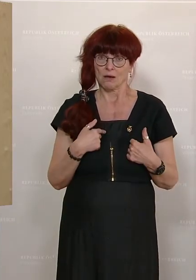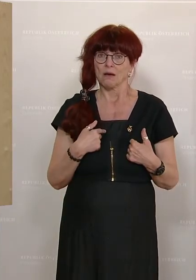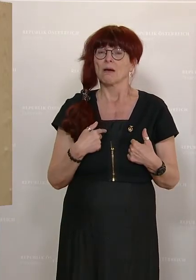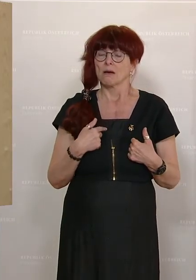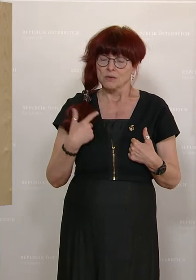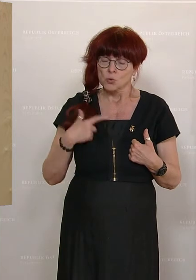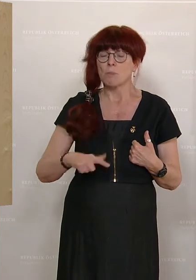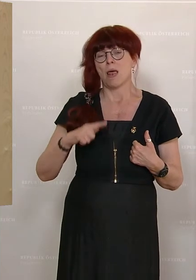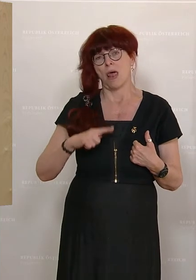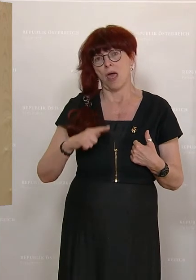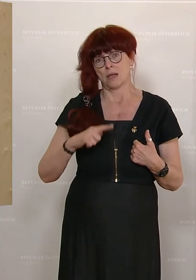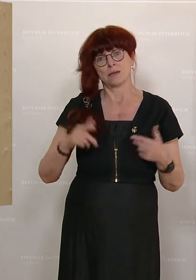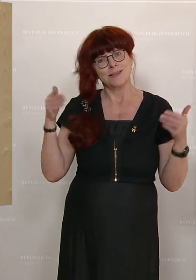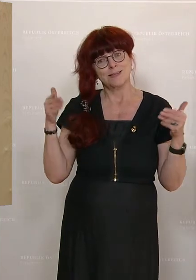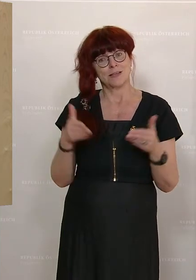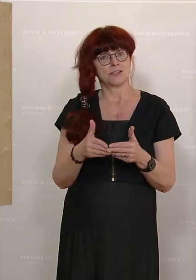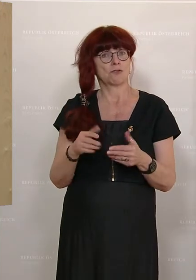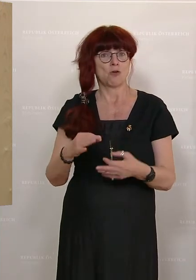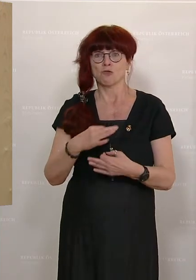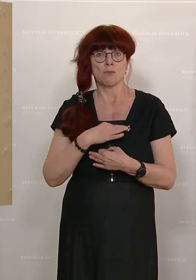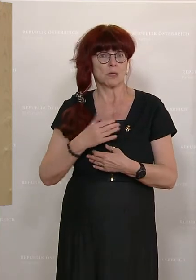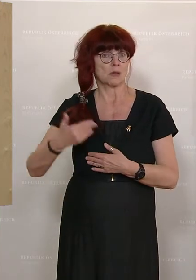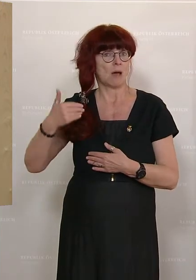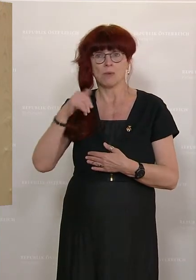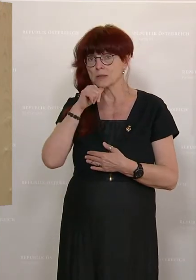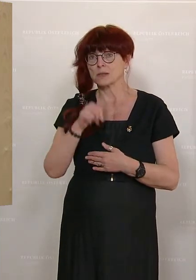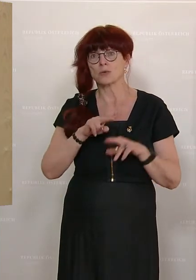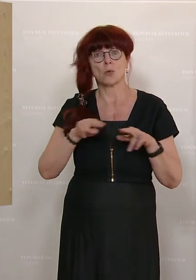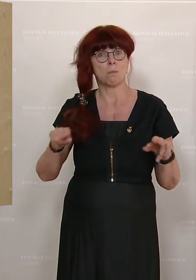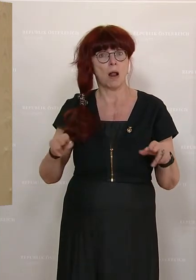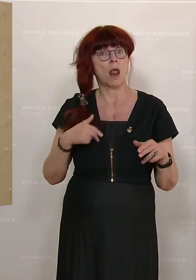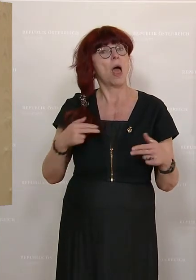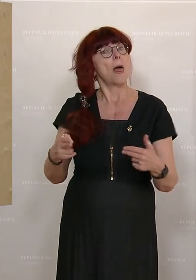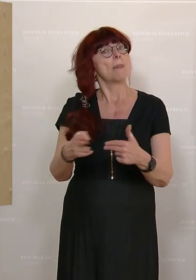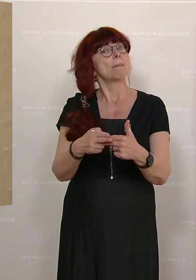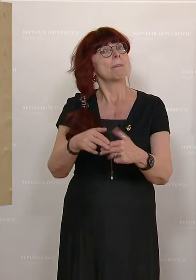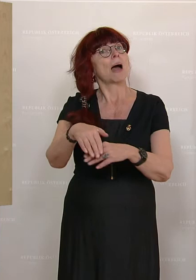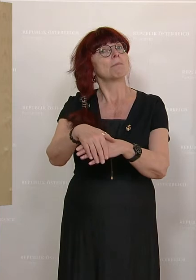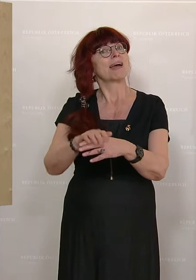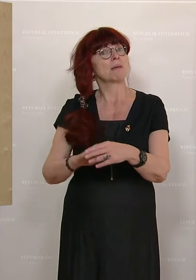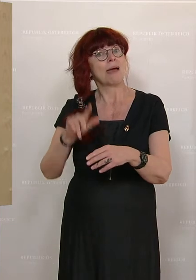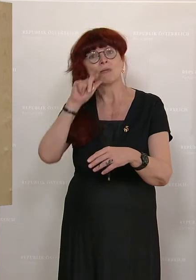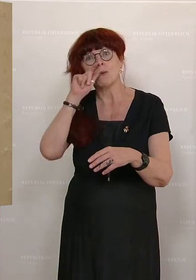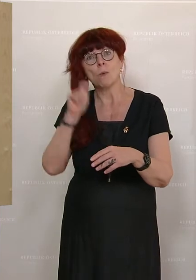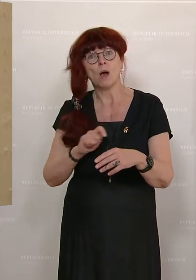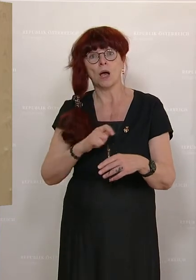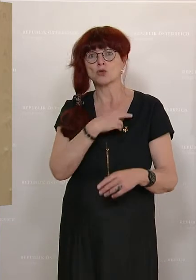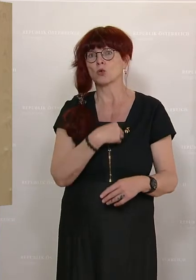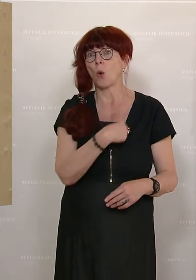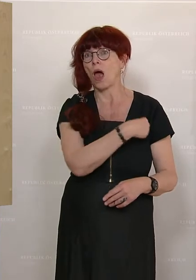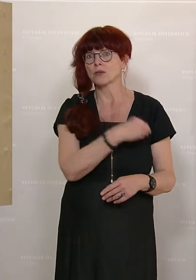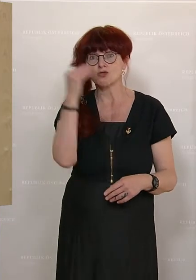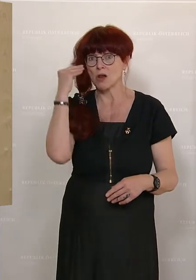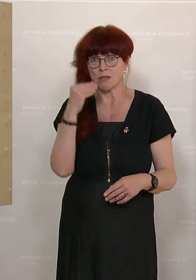sehr intensiv, dass es für mich nicht gang und gäbe war, die Sprachen meiner Nachbargemeinden, Ungarisch oder Kroatisch,